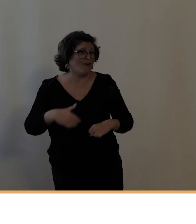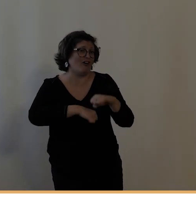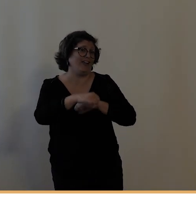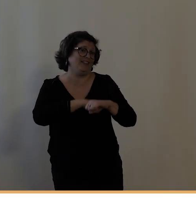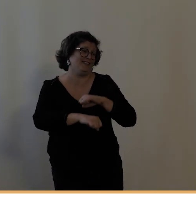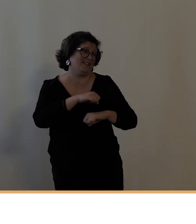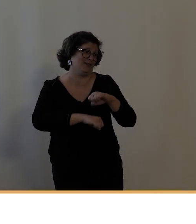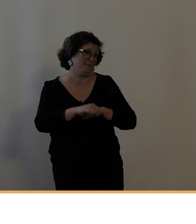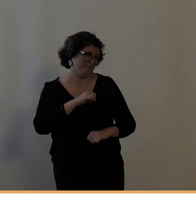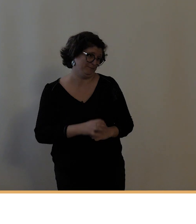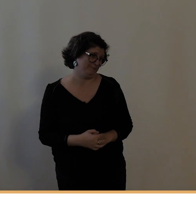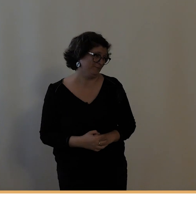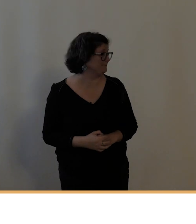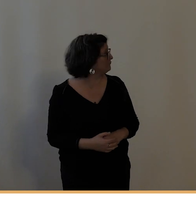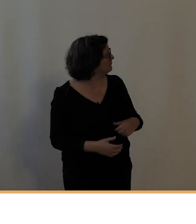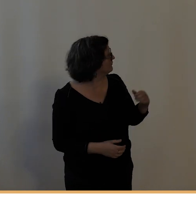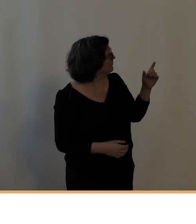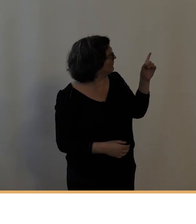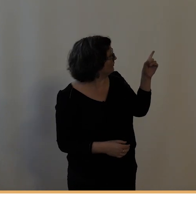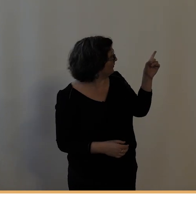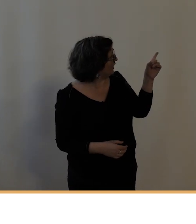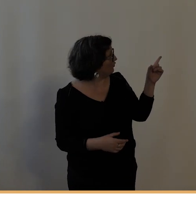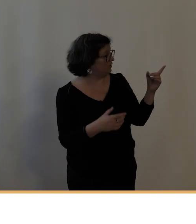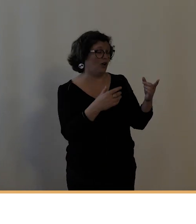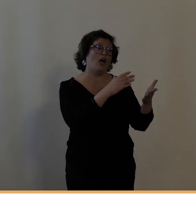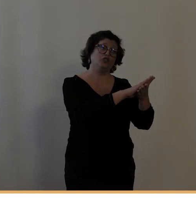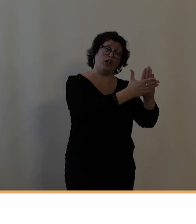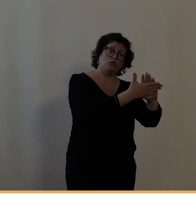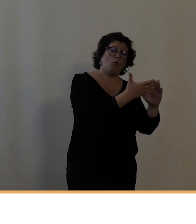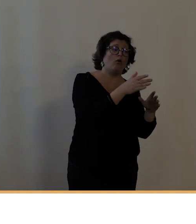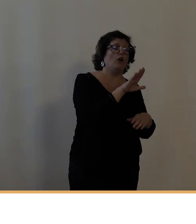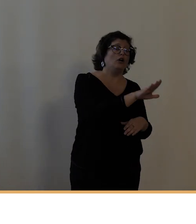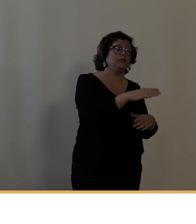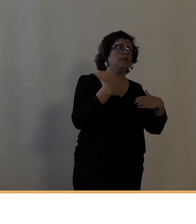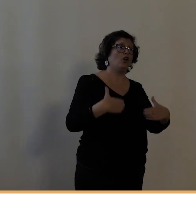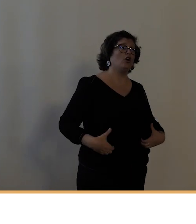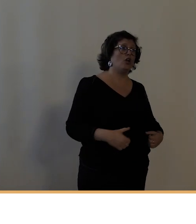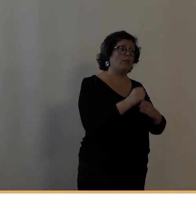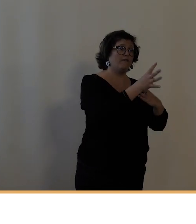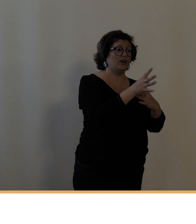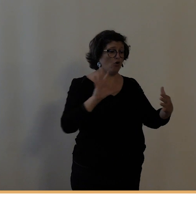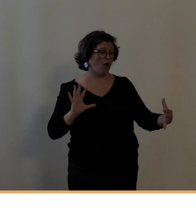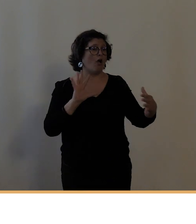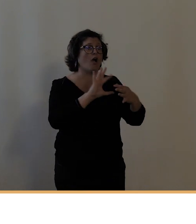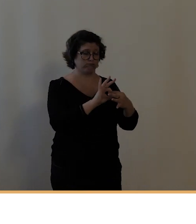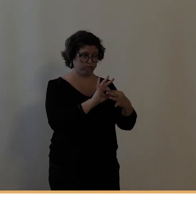le club cycliste de Tours, le Vélos Club de Tours. Et enfin, pour clore ce